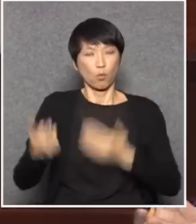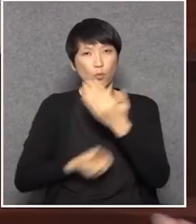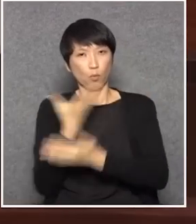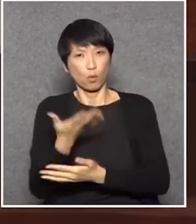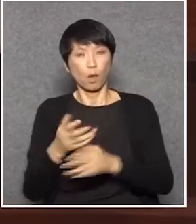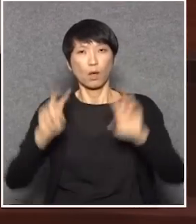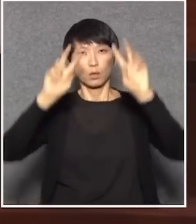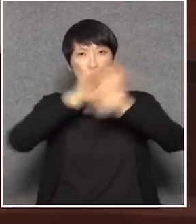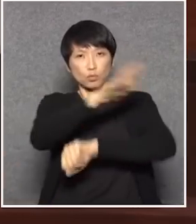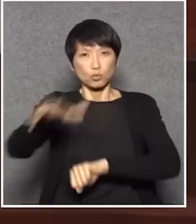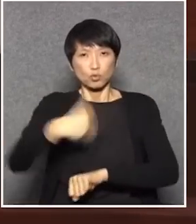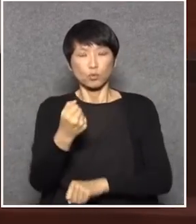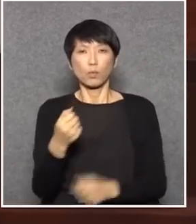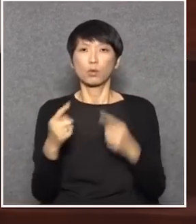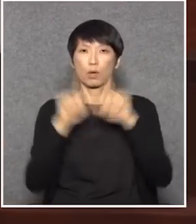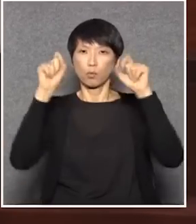發言主席不夠人